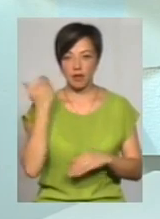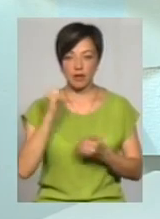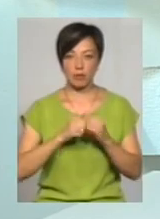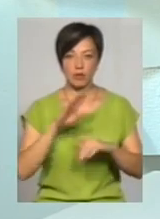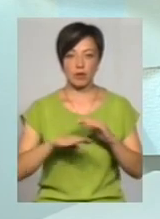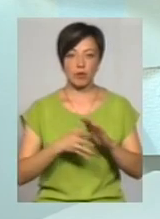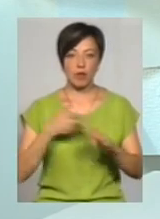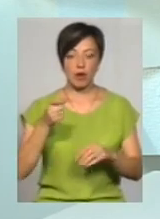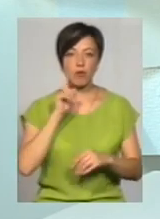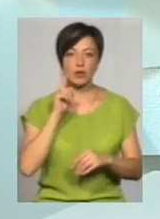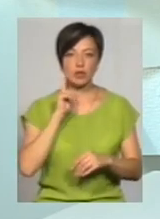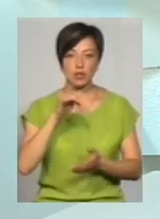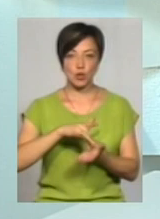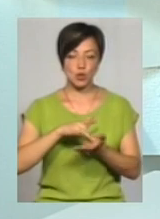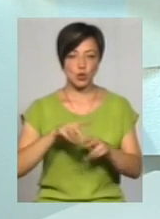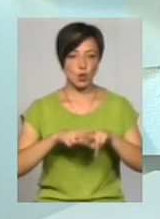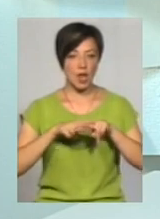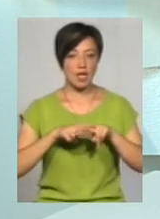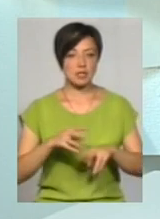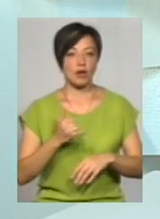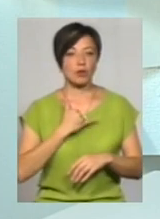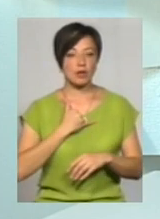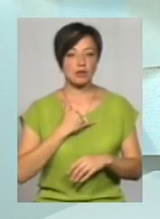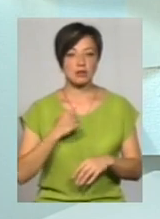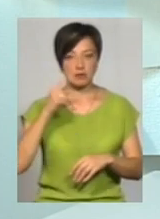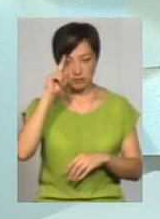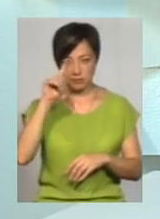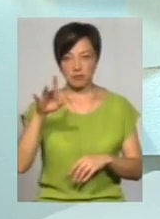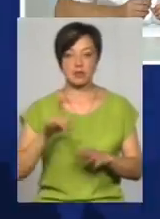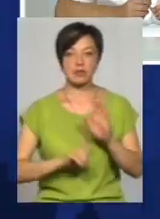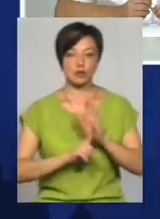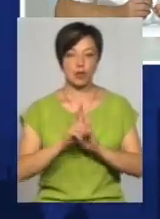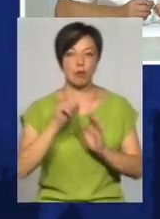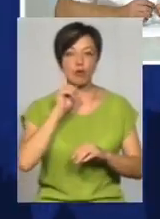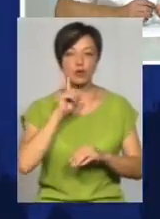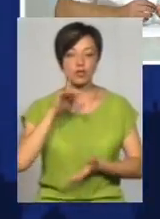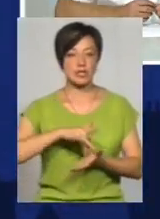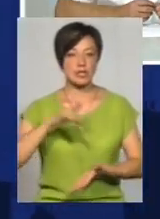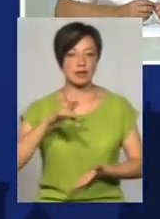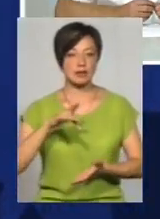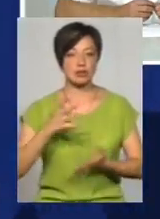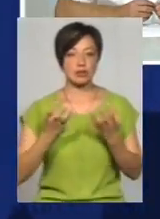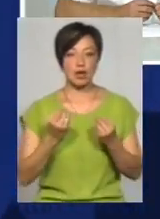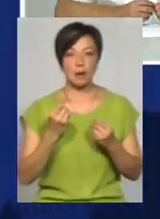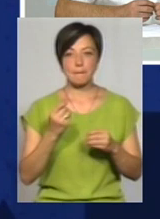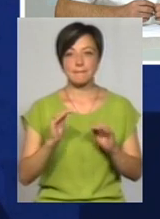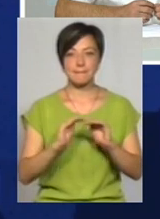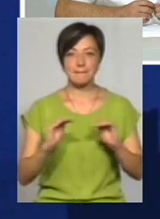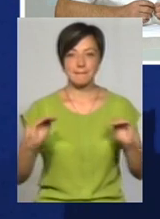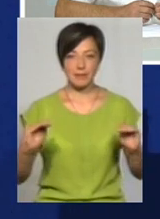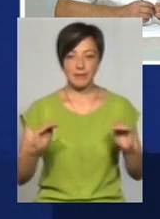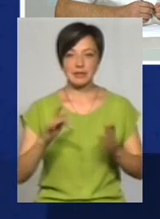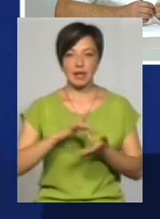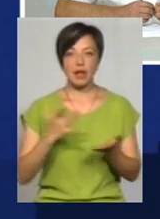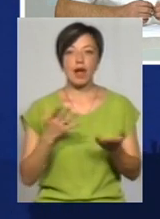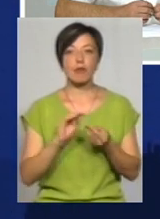-Подільський подивався на молодіжна столиця. В нас, як відомо, запускається молодіжний центр і Шатон-Підлітковий центр. Які